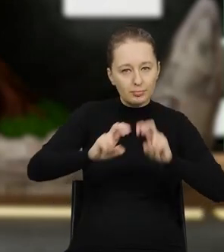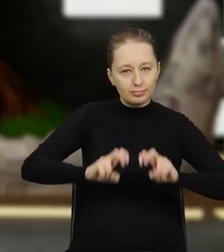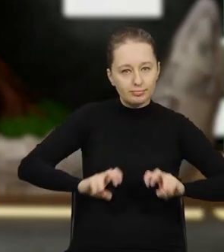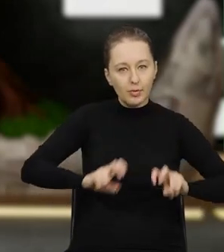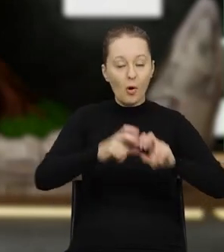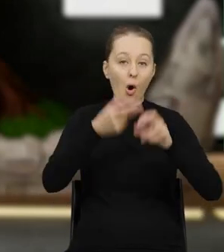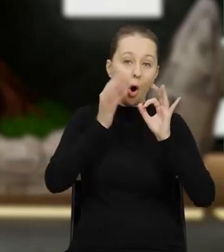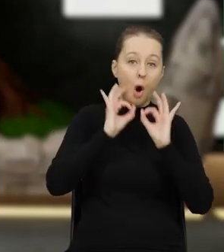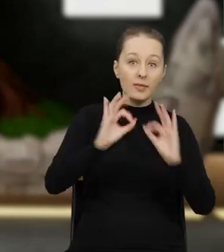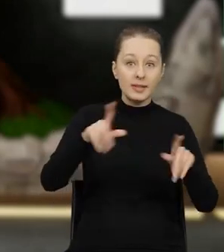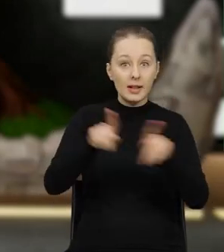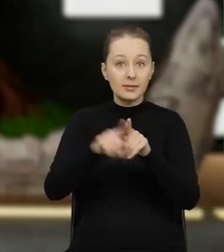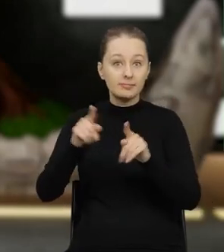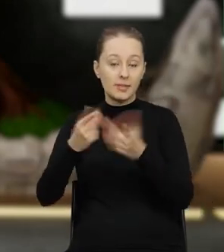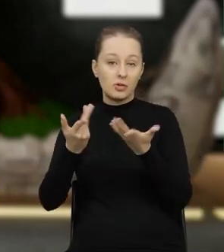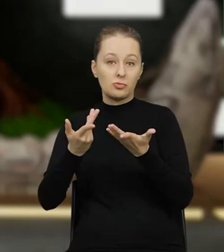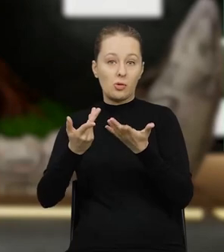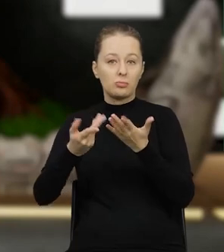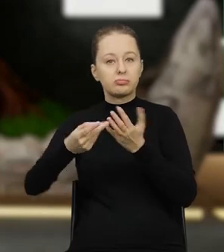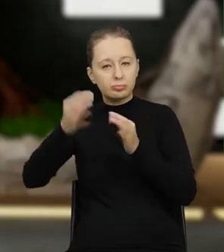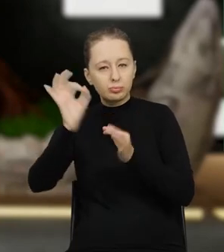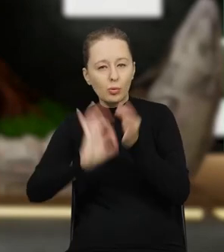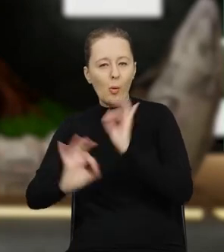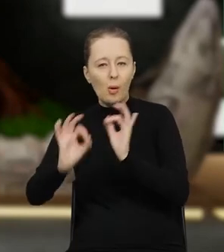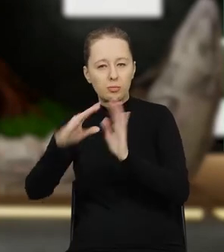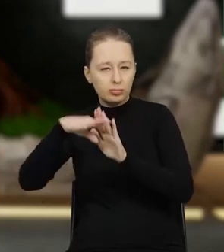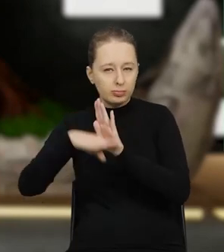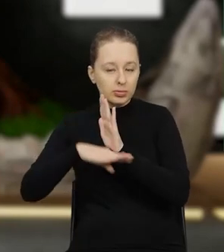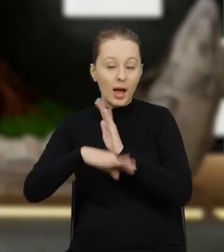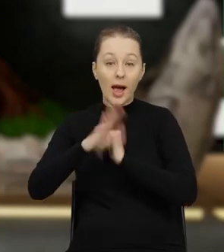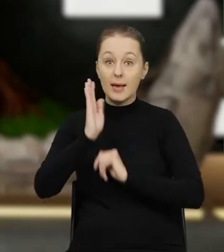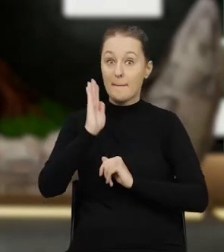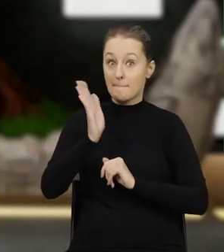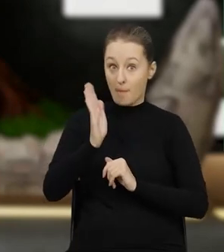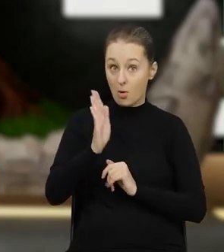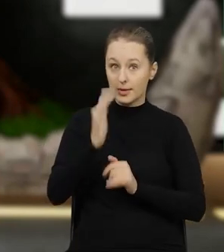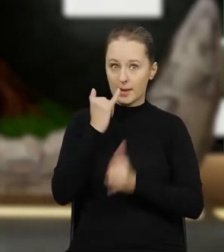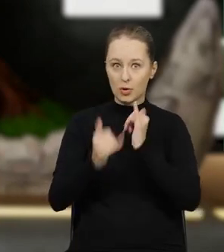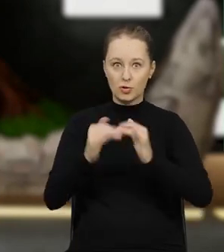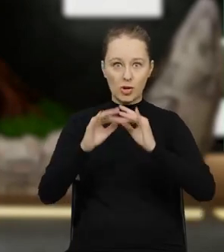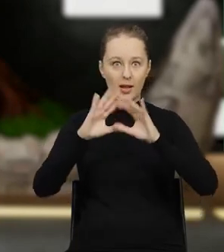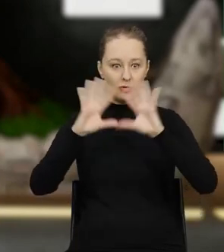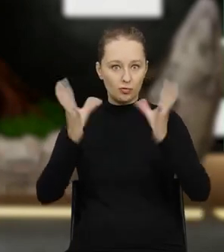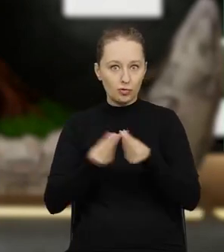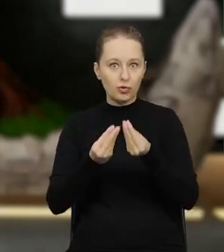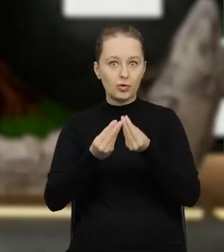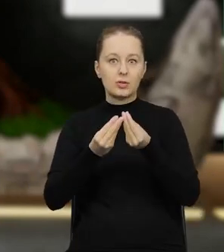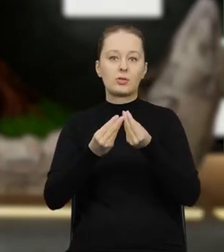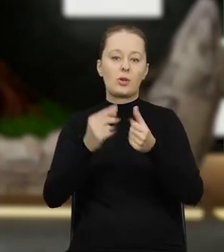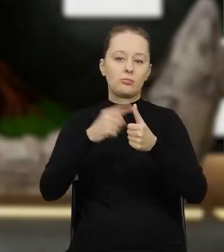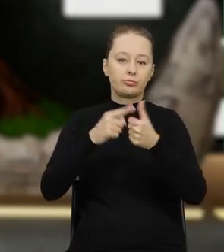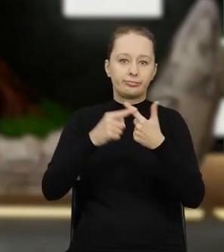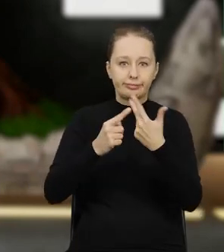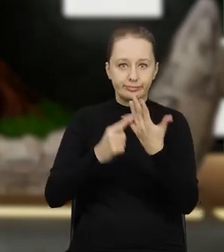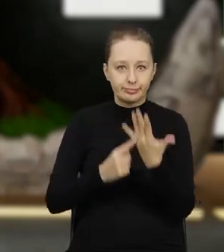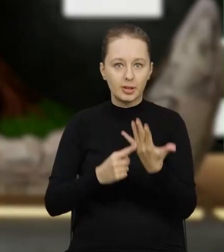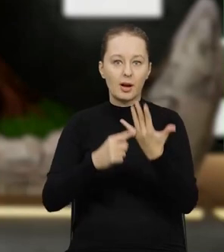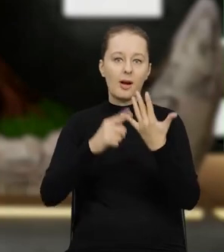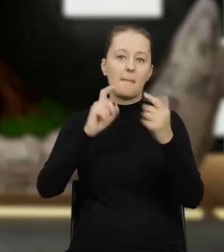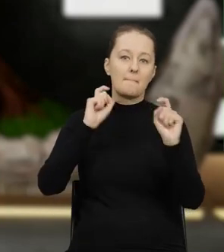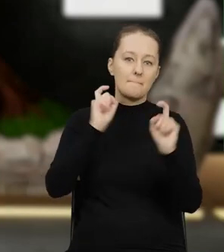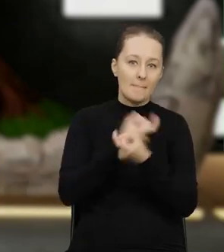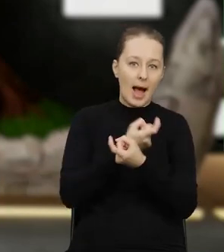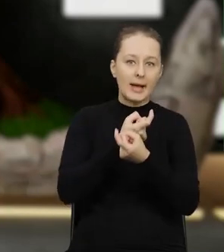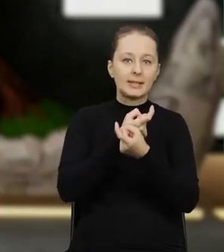formalnym, jak i merytorycznym. I dopiero po tym, jak wszystkie zaangażowane organy, czyli organ